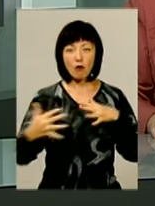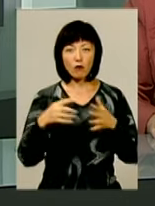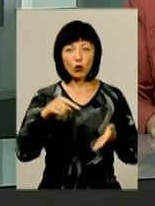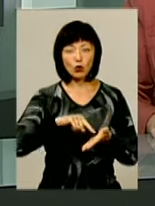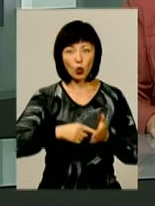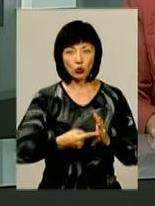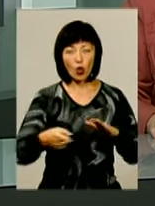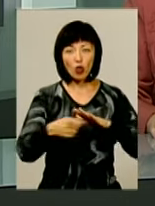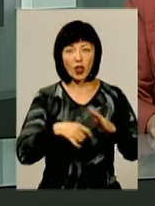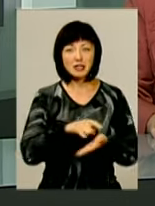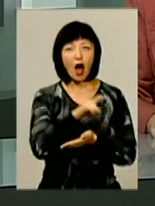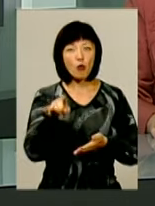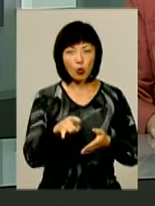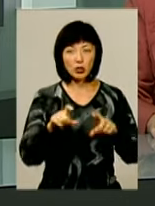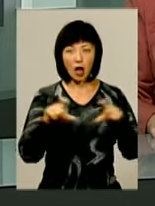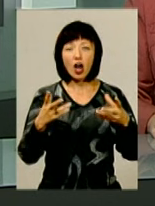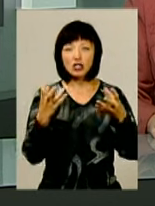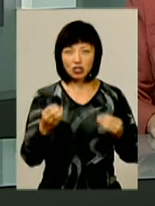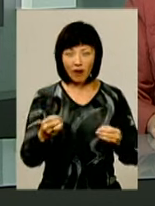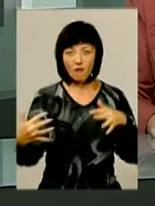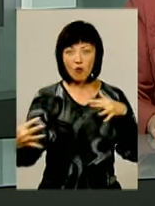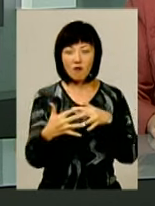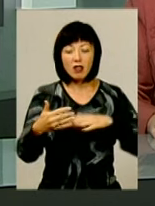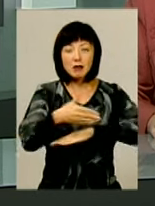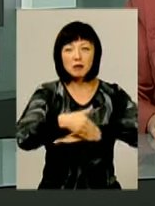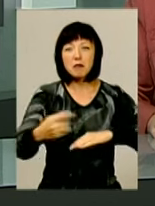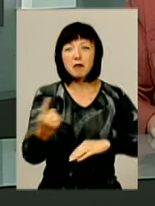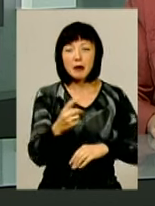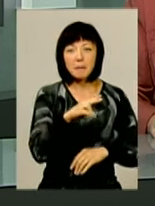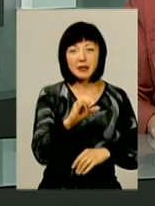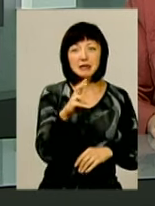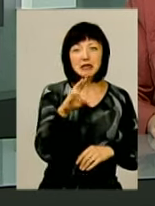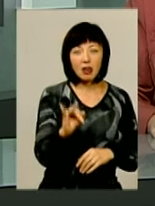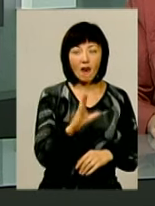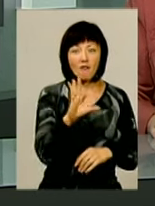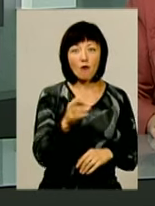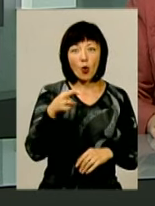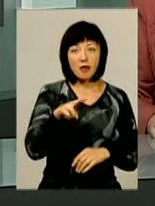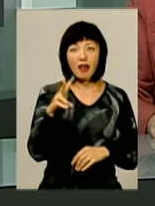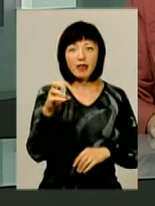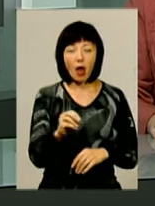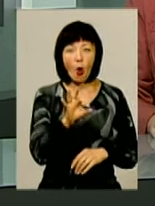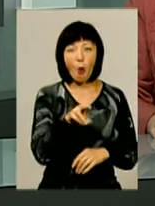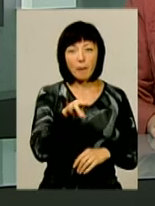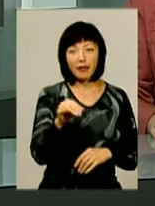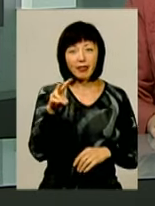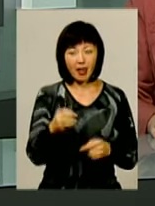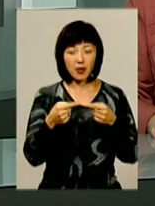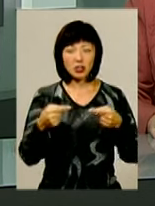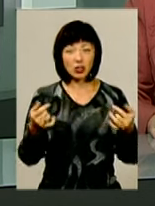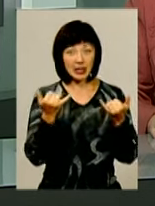Донецький аеропорт. А ще воювали на першій лінії оборони – у Пісках, Водяному, Опитному, Тоненькому. Нині бійці